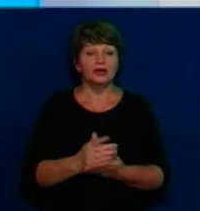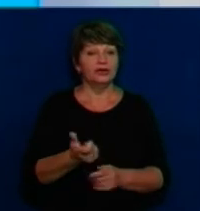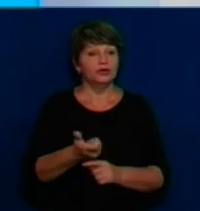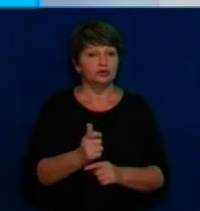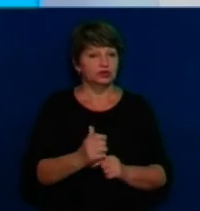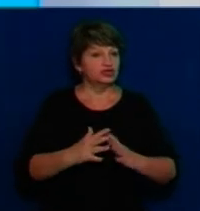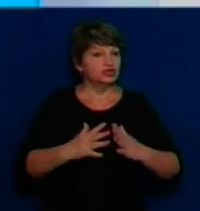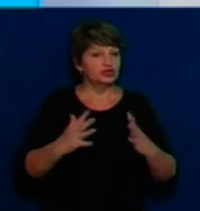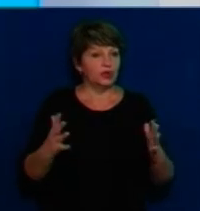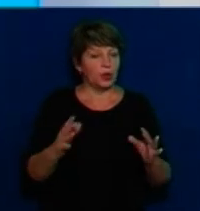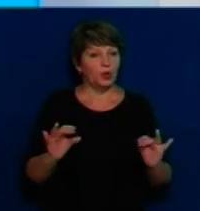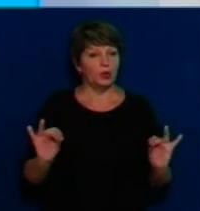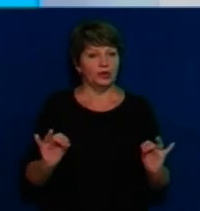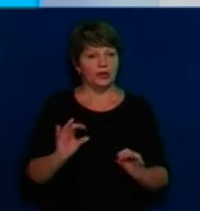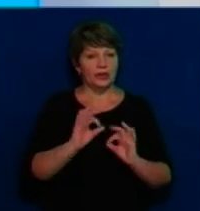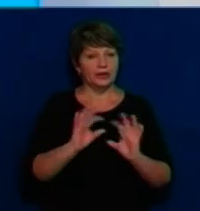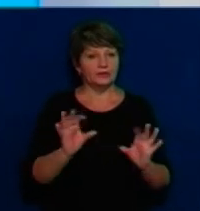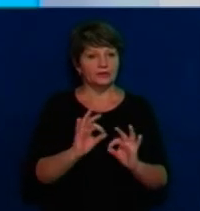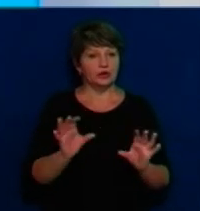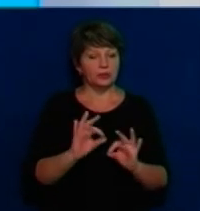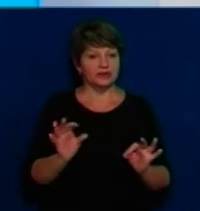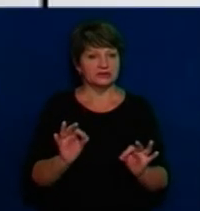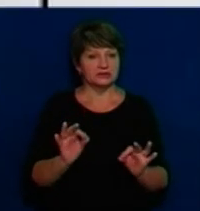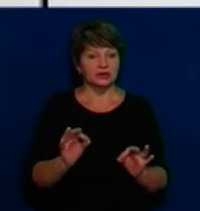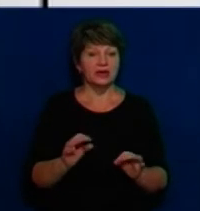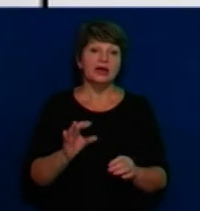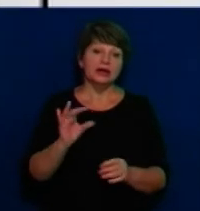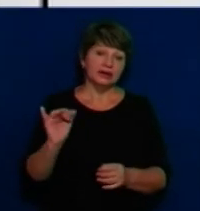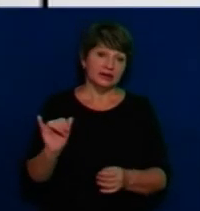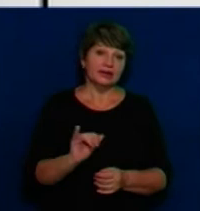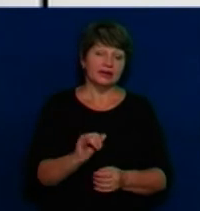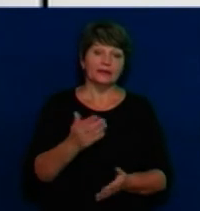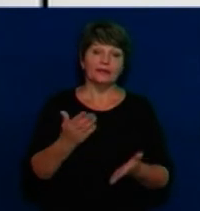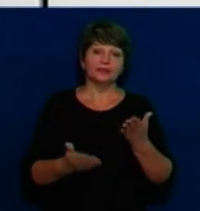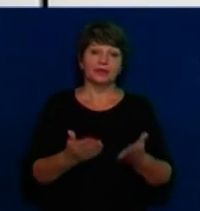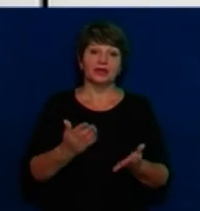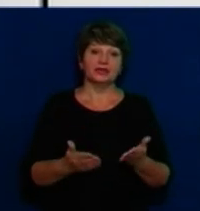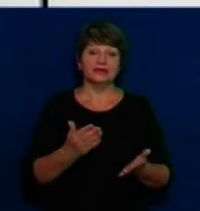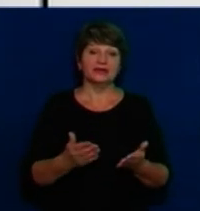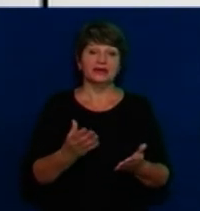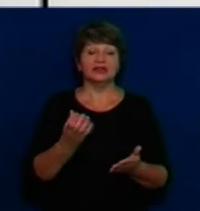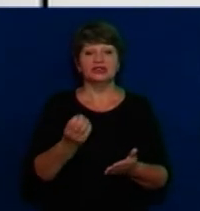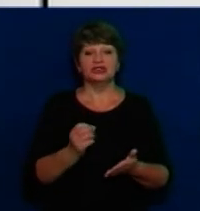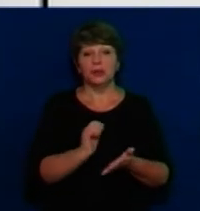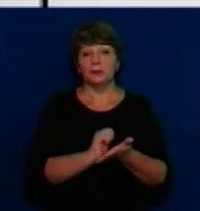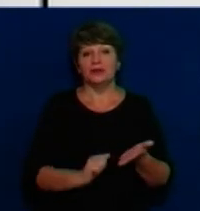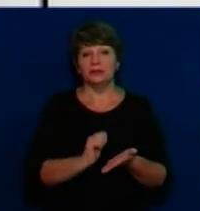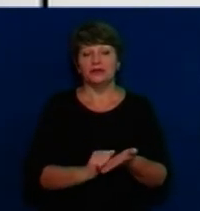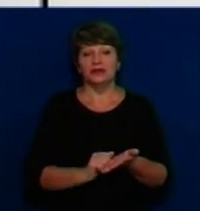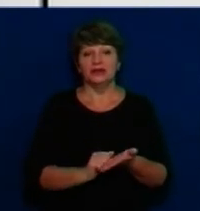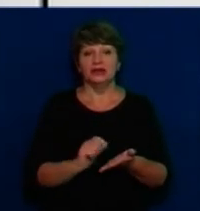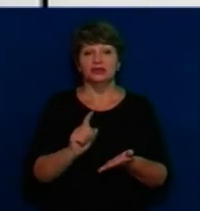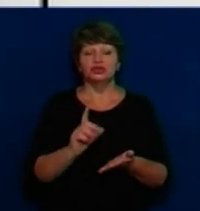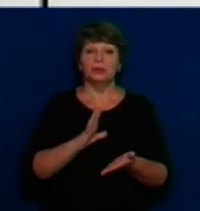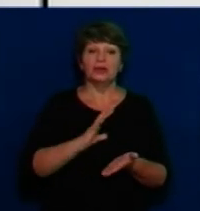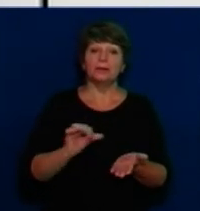інформацію про громади, можливо, це також певною міро зіграло. І, безумовно, зіграло, мені здається, що більше всього зіграло емоційний фактор, коли був